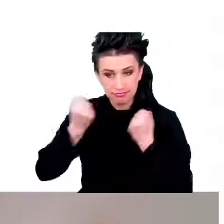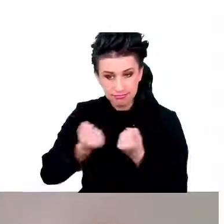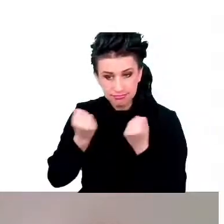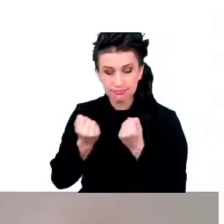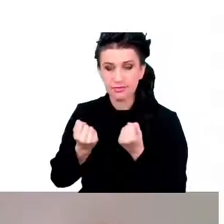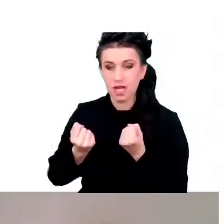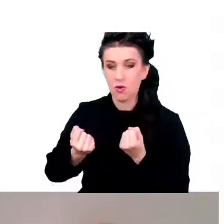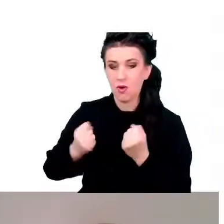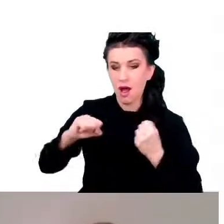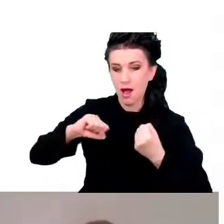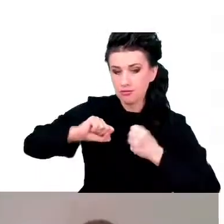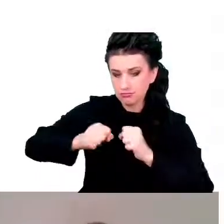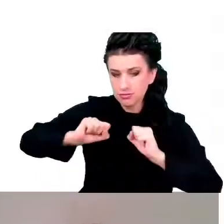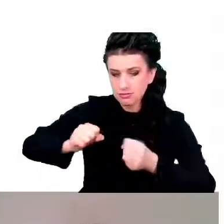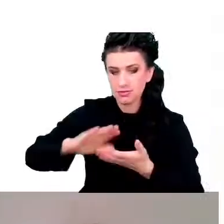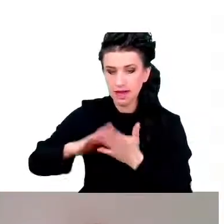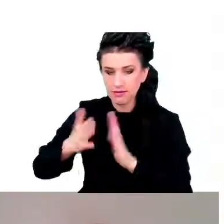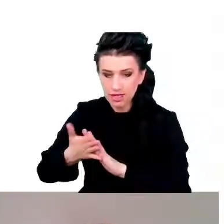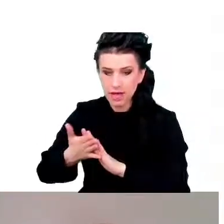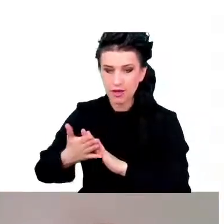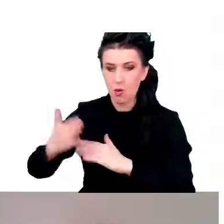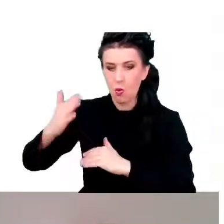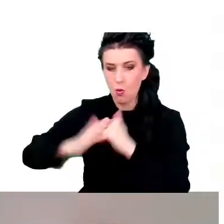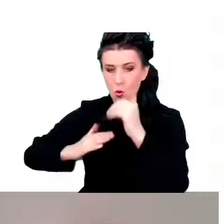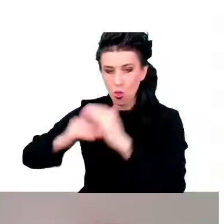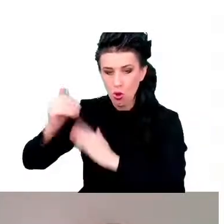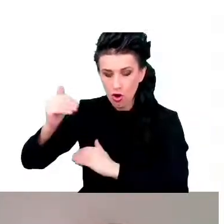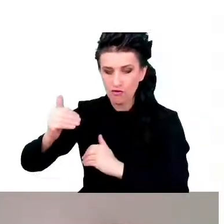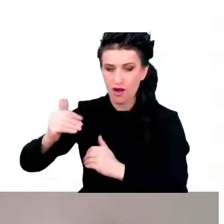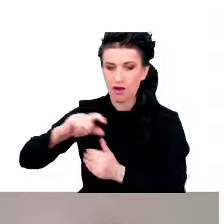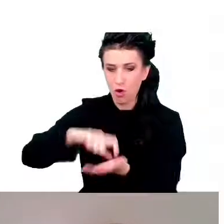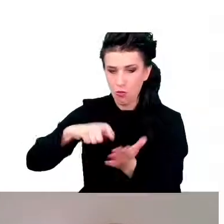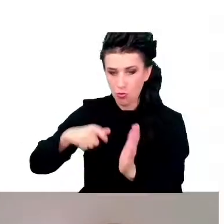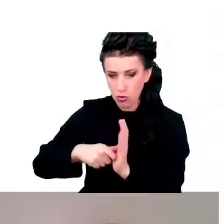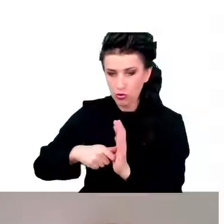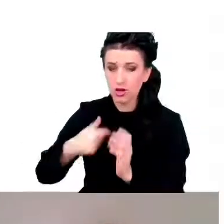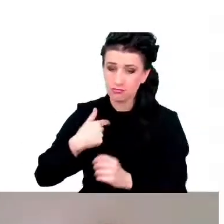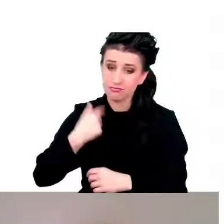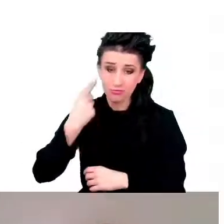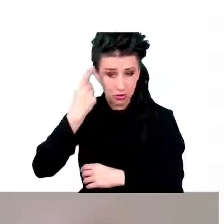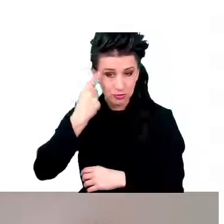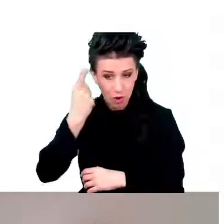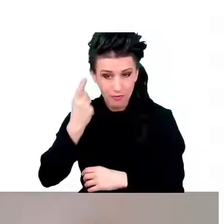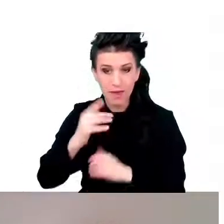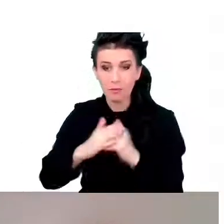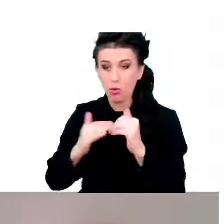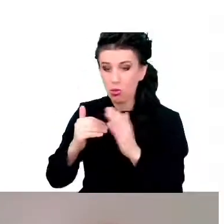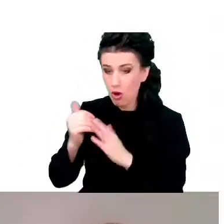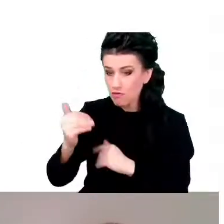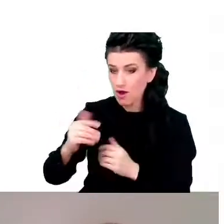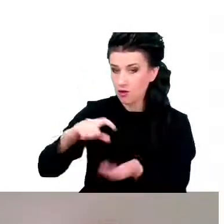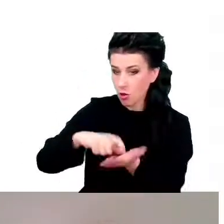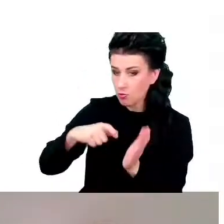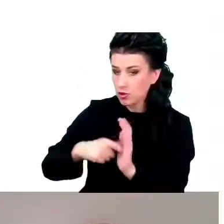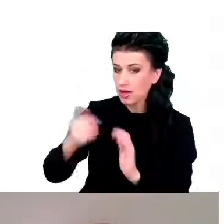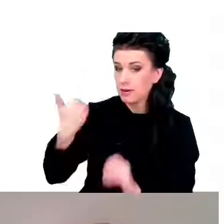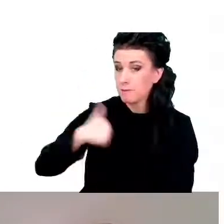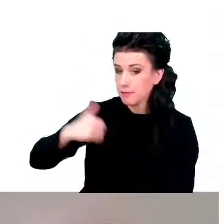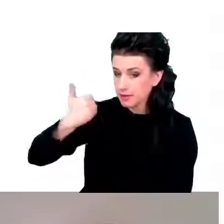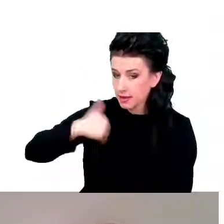budulcowymi komórek. Przypomnijmy sobie, że cząsteczkami budulcowymi komórek są białka,